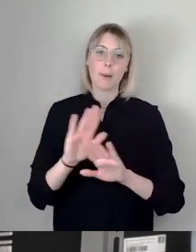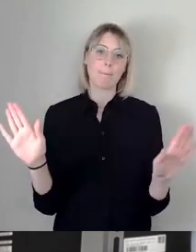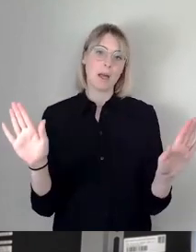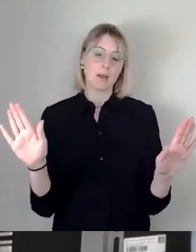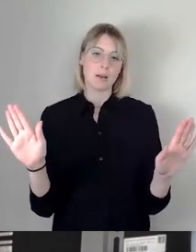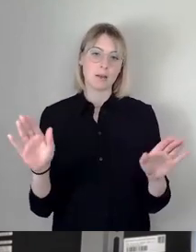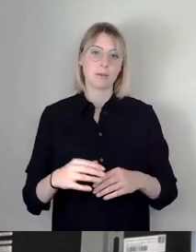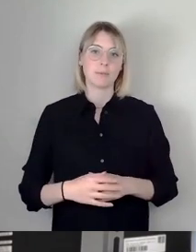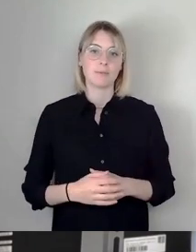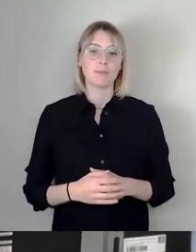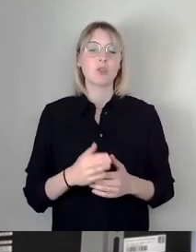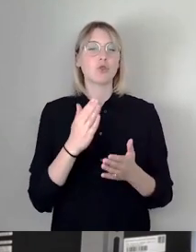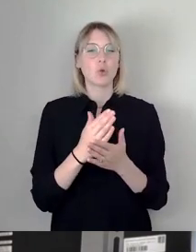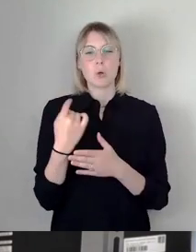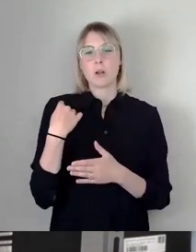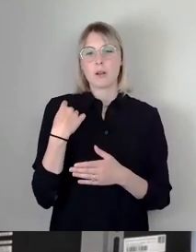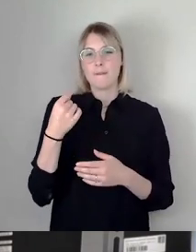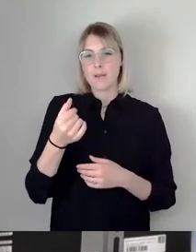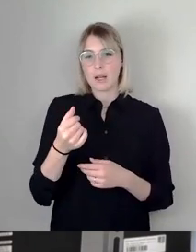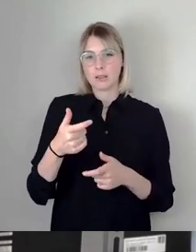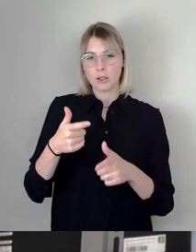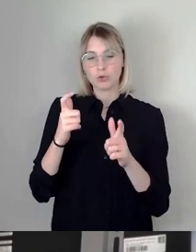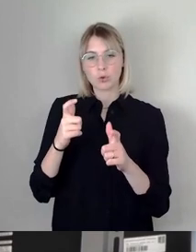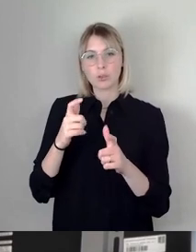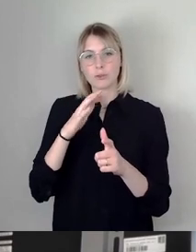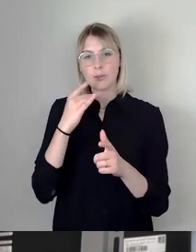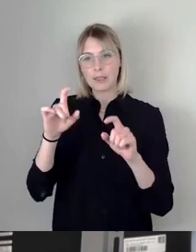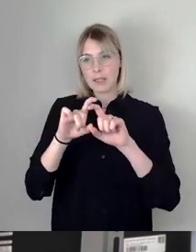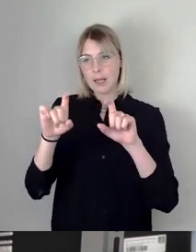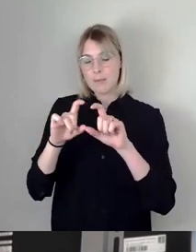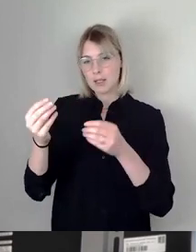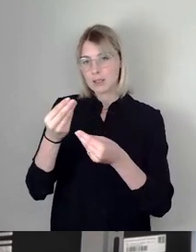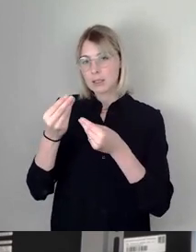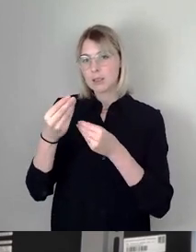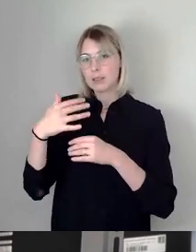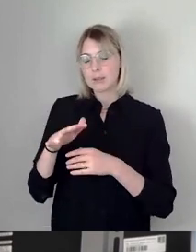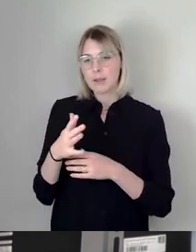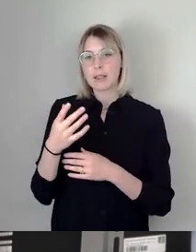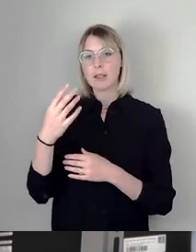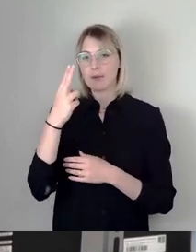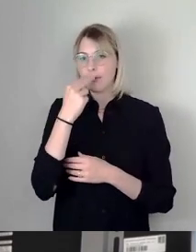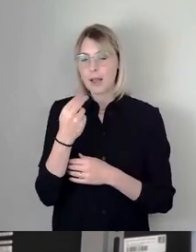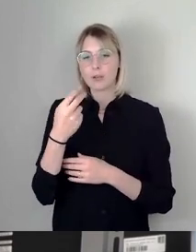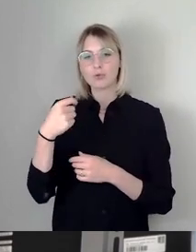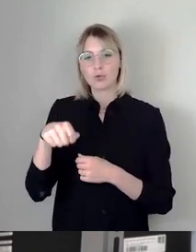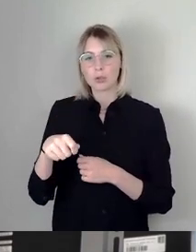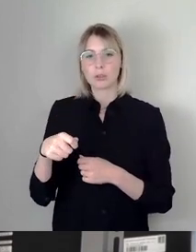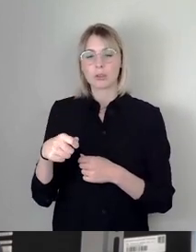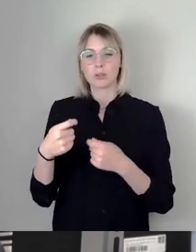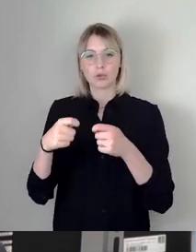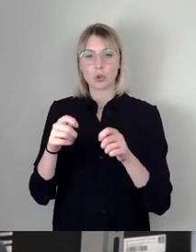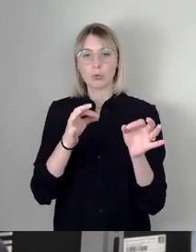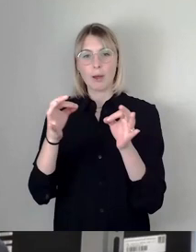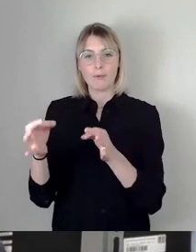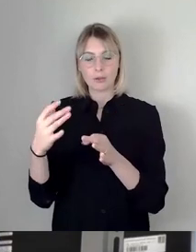hatten ja bereits im Finanzausschuss ausführlich zu fehlenden Schlüsselzuweisungen berichtet. Hinzu kommt, dass die Städte